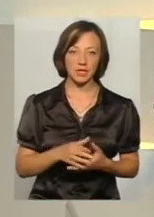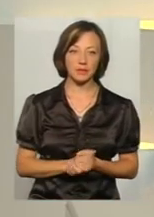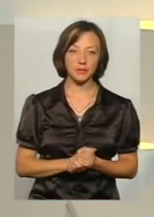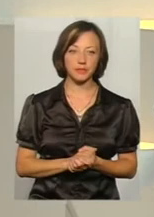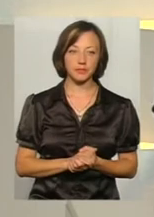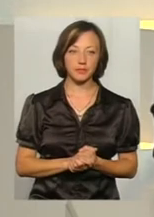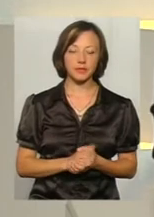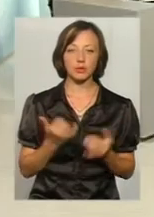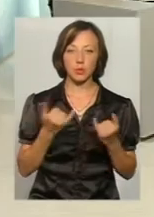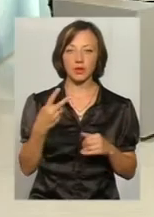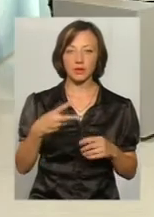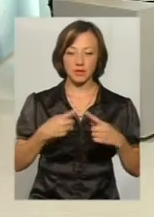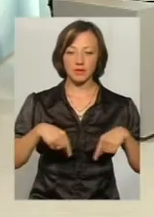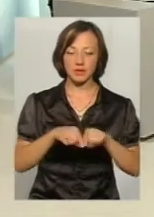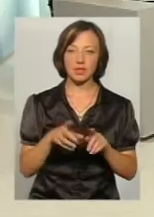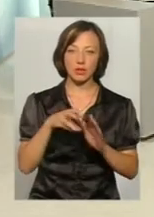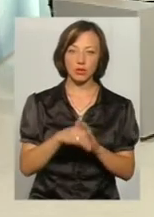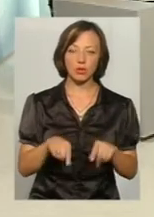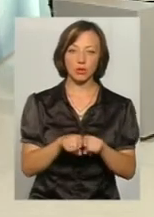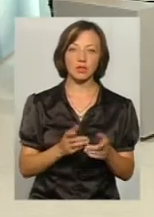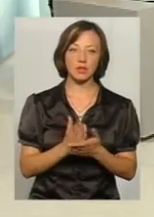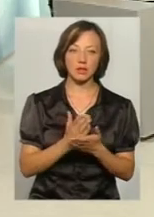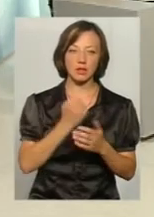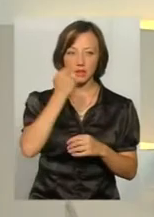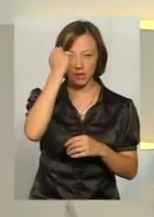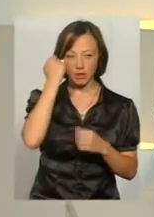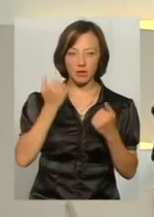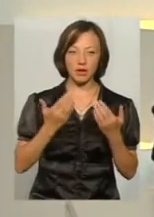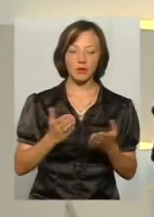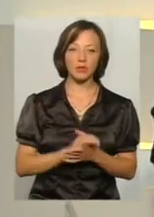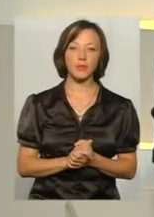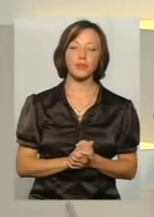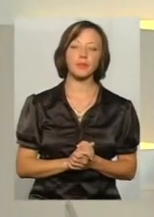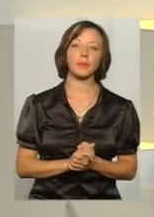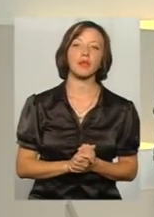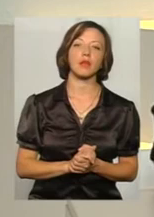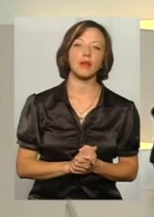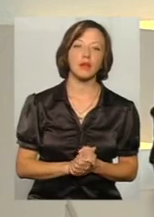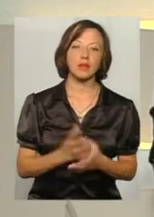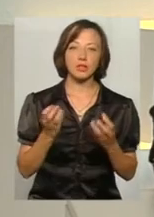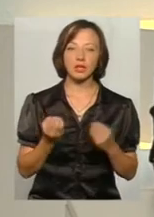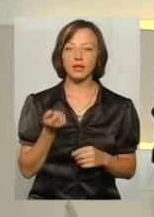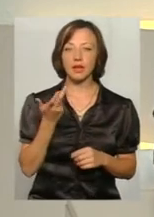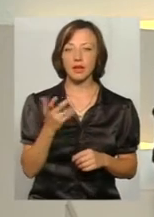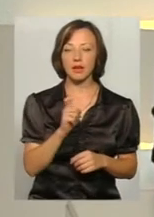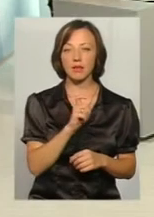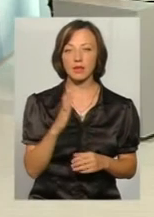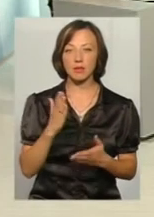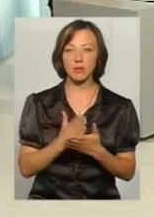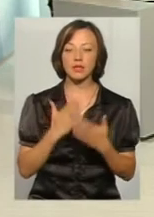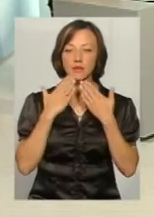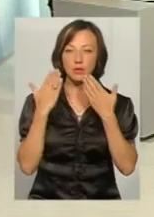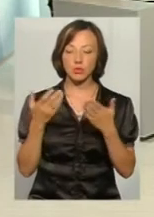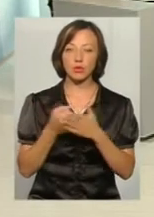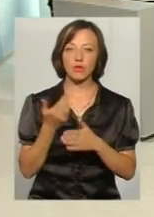Сьогодні 20 відділів залучені до такого сервісу. Дякую, пані Світлана. Пане Ігор, маємо ще декілька хвилин. Хотіла б ще й до вас